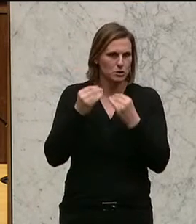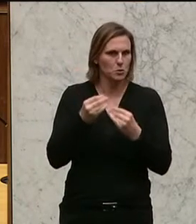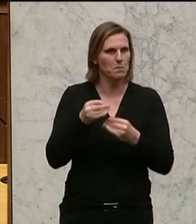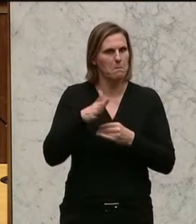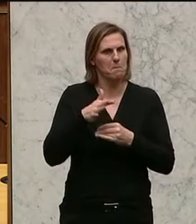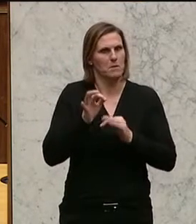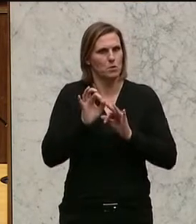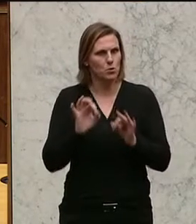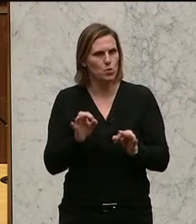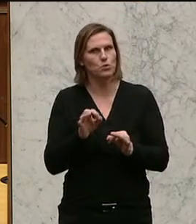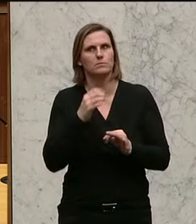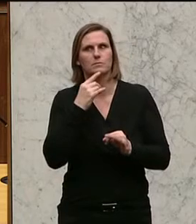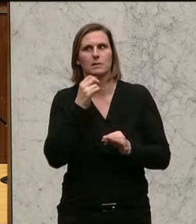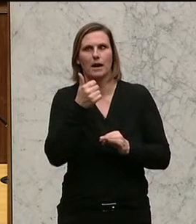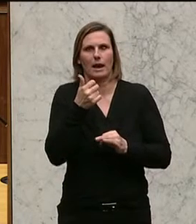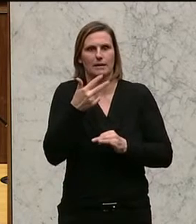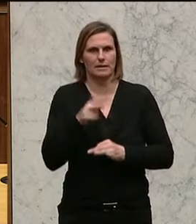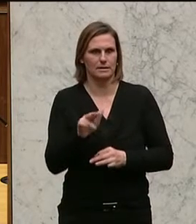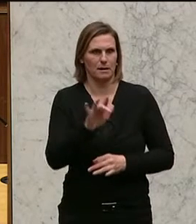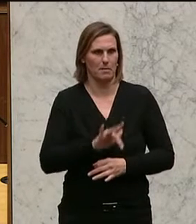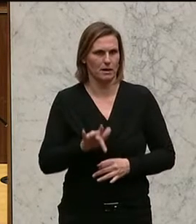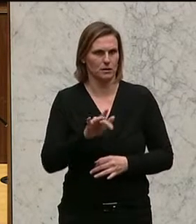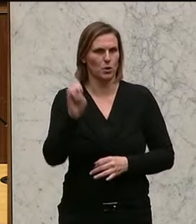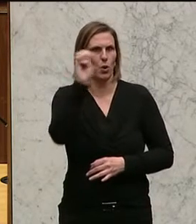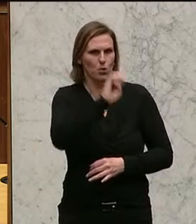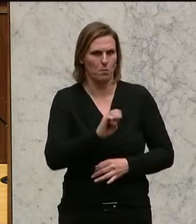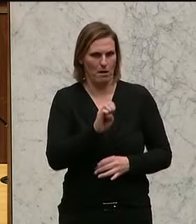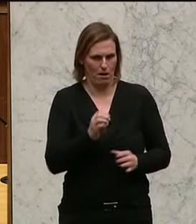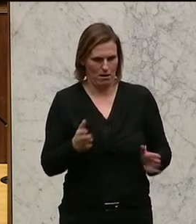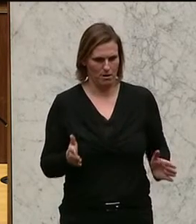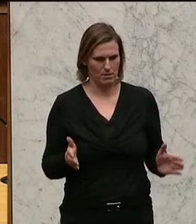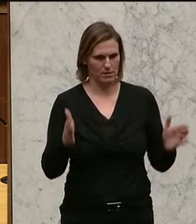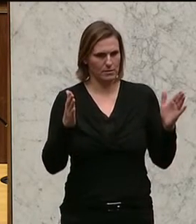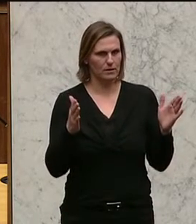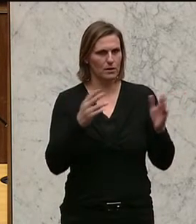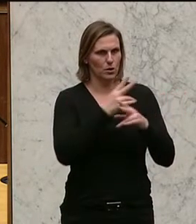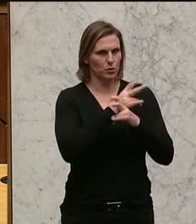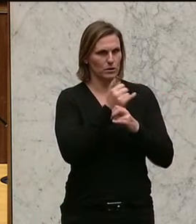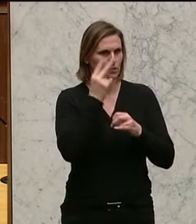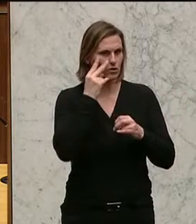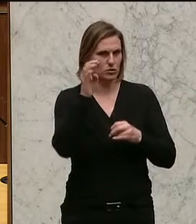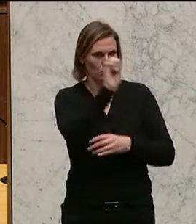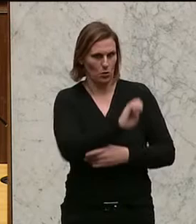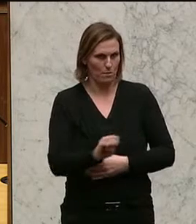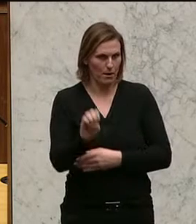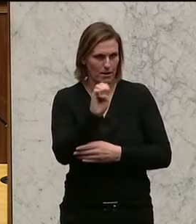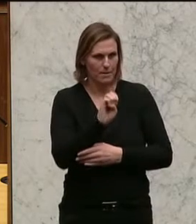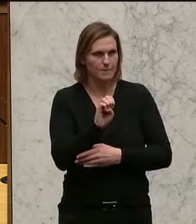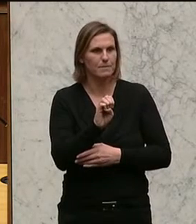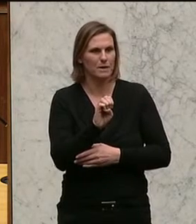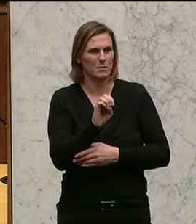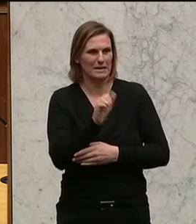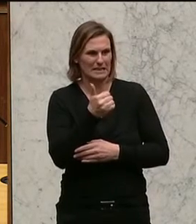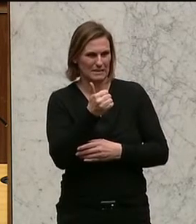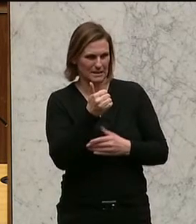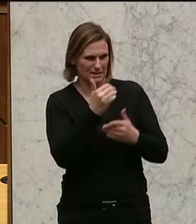ein Drittel seines Platzes der Europafrage gewidmet. Österreich in der Europäischen Union, das stimmt. Aber gerade diese Teile